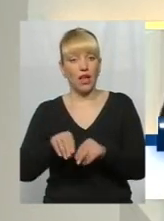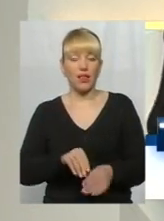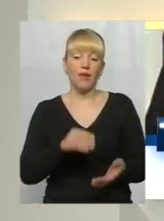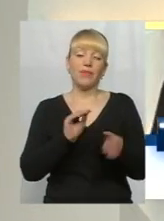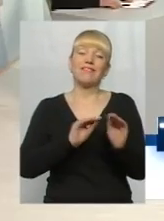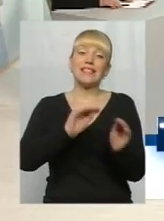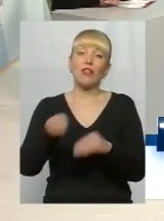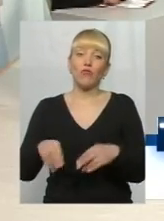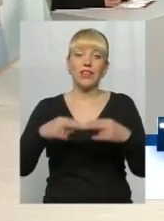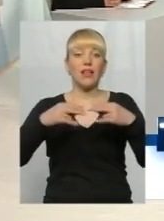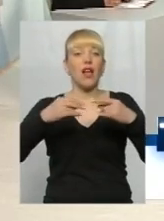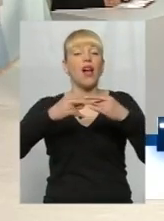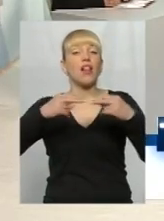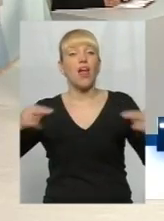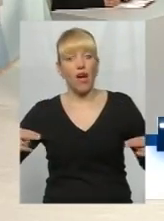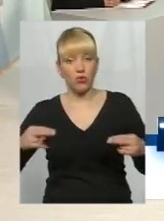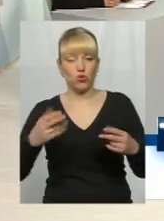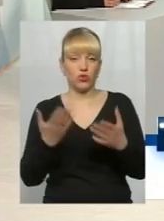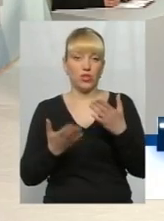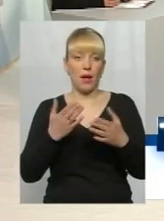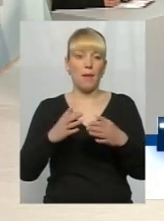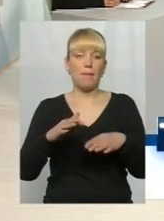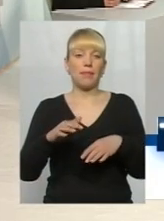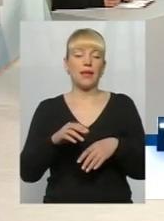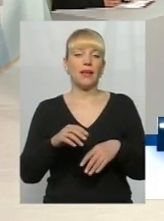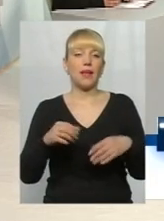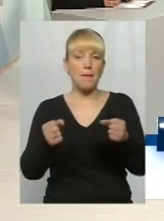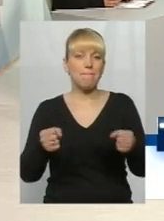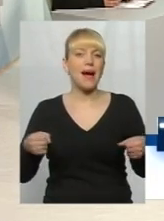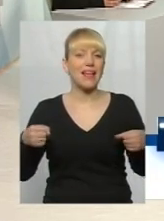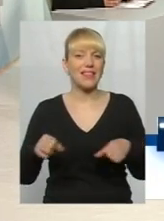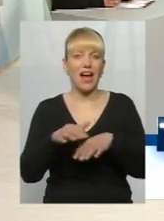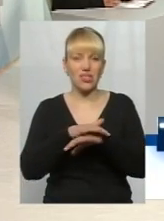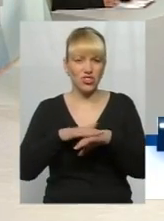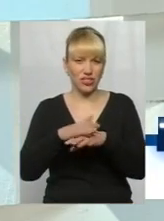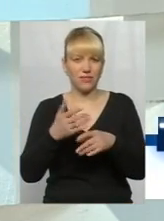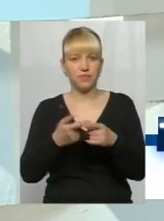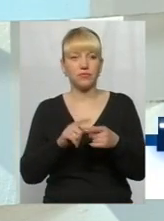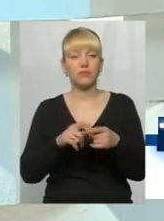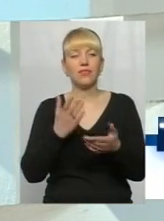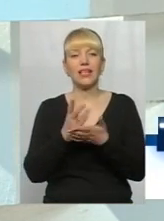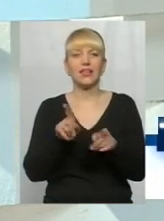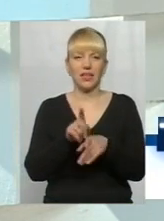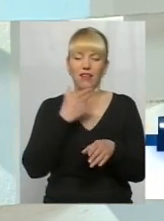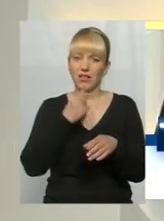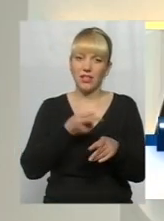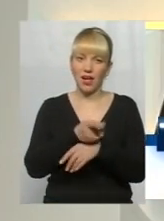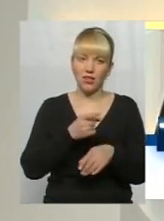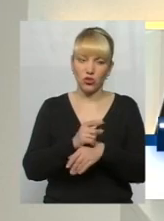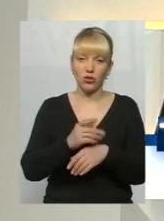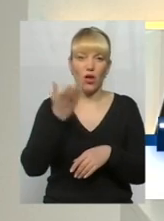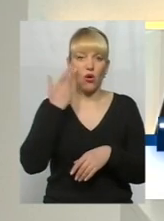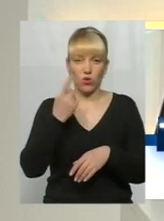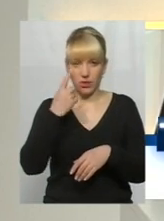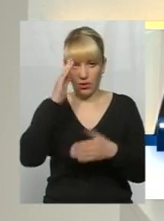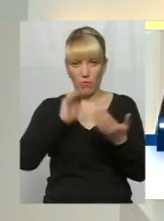чи лавочку. і навіть почали встановлювати, рівно поки не проголосували. Ну, знаєте, з цього приводу є дуже хороший анекдот, якщо ще є час, я його розповім. От коли